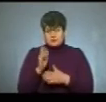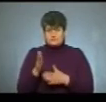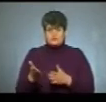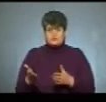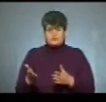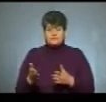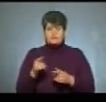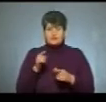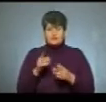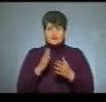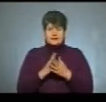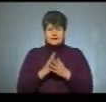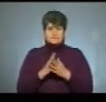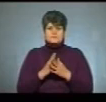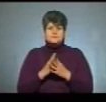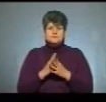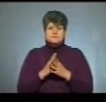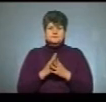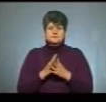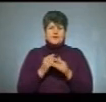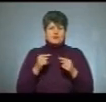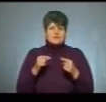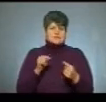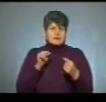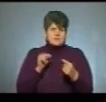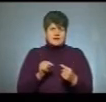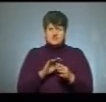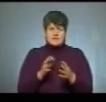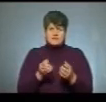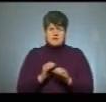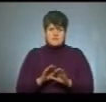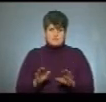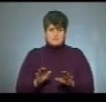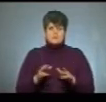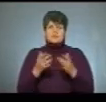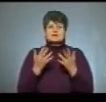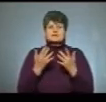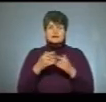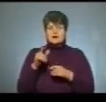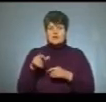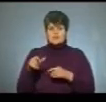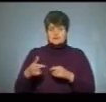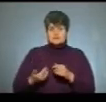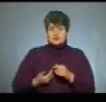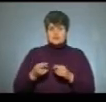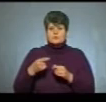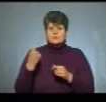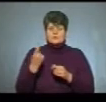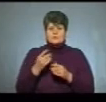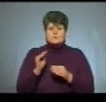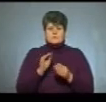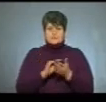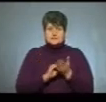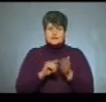тут будь-які заперечення не приймаються. Скільки осіб, жителів Тернопільщини, складали